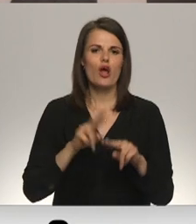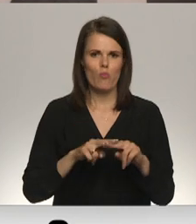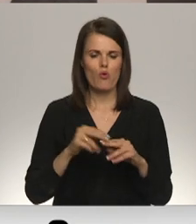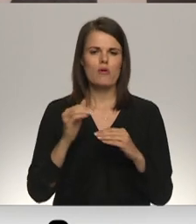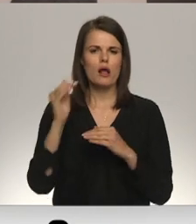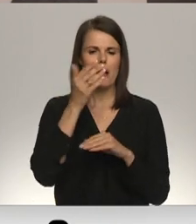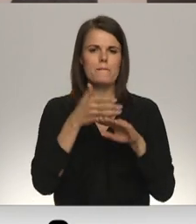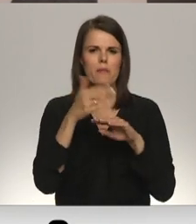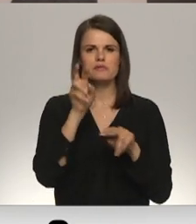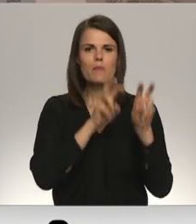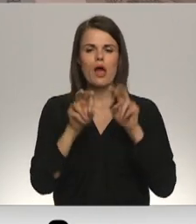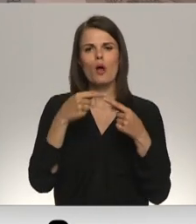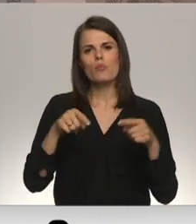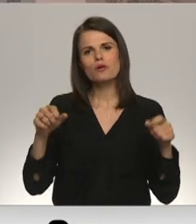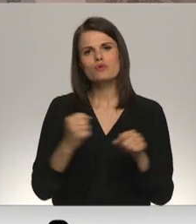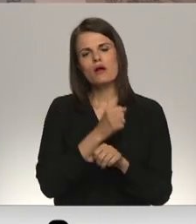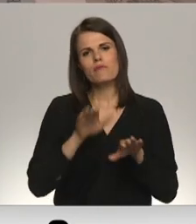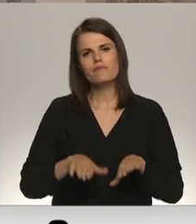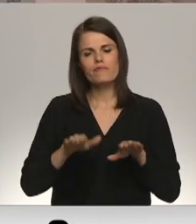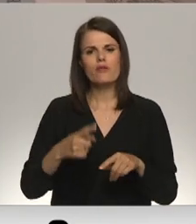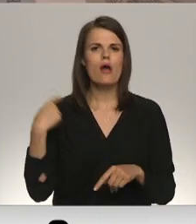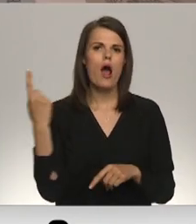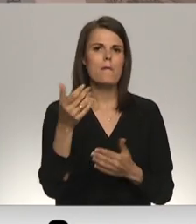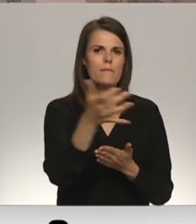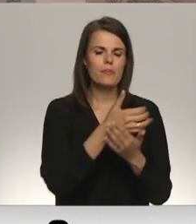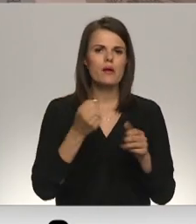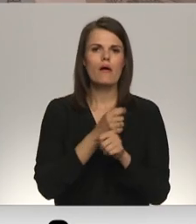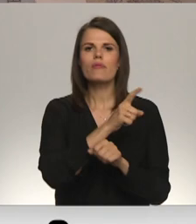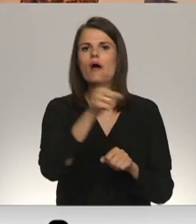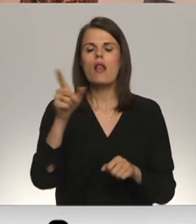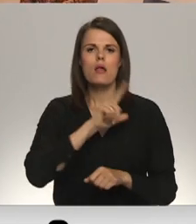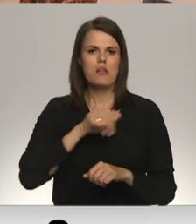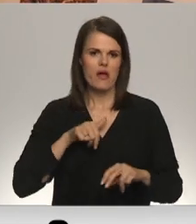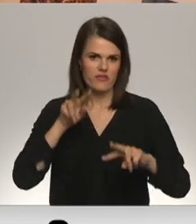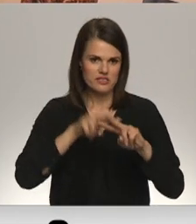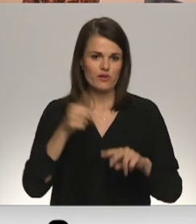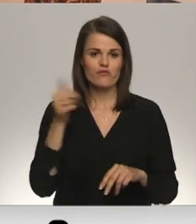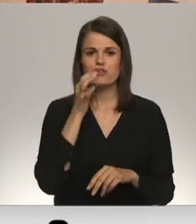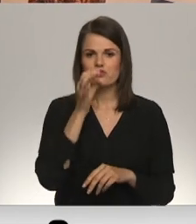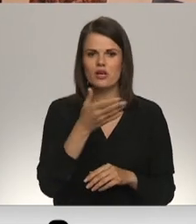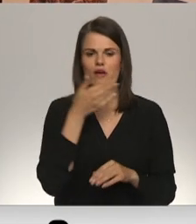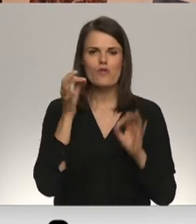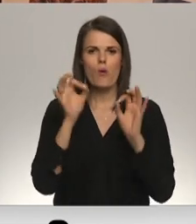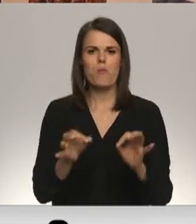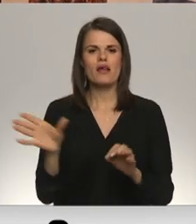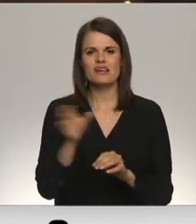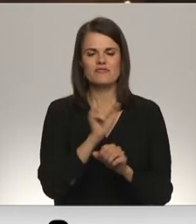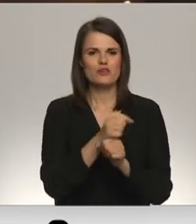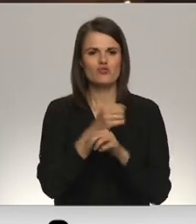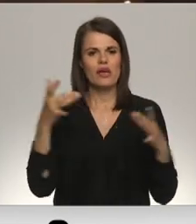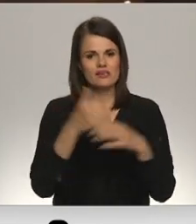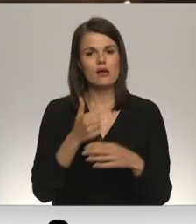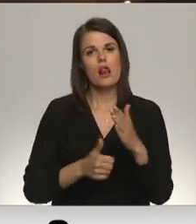pamazām. Meklējot priekšmetus gan novietējās apkārtnes gan tālākam Latvijas vietām, viņš saka, nav pareizi visu iznīcināt,